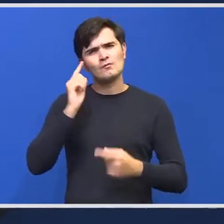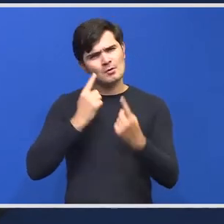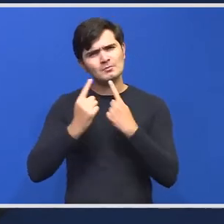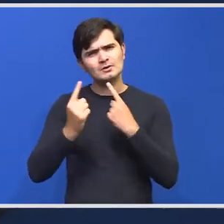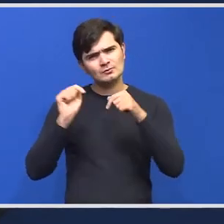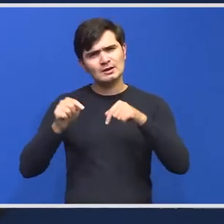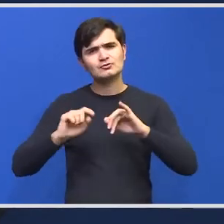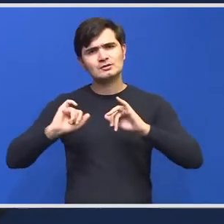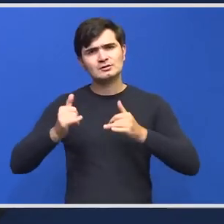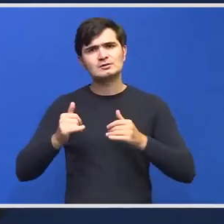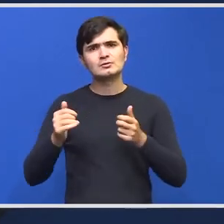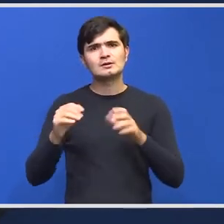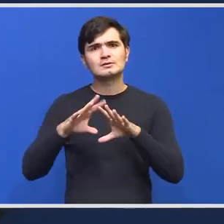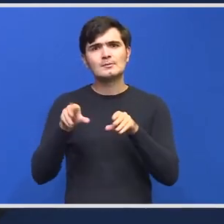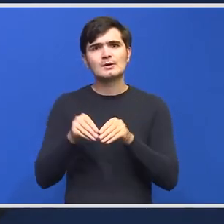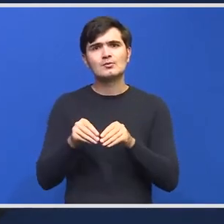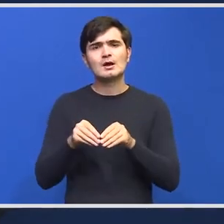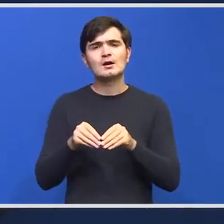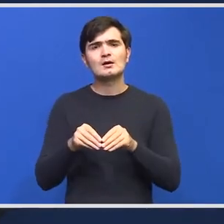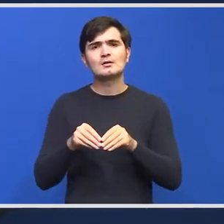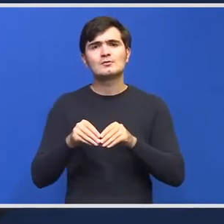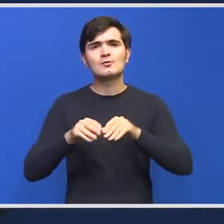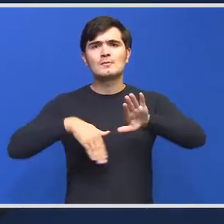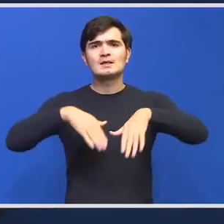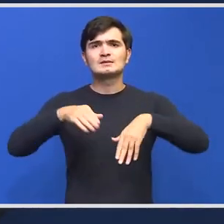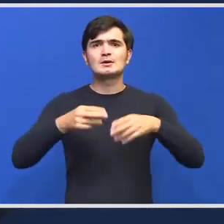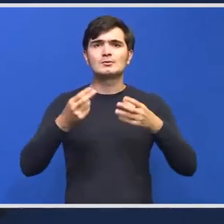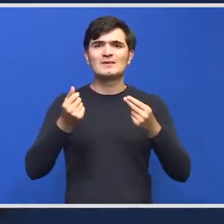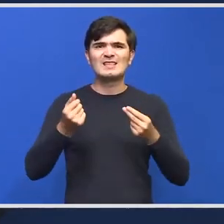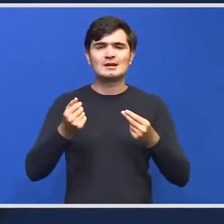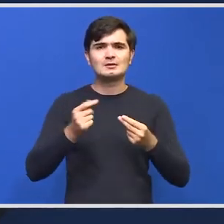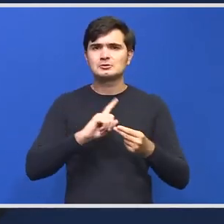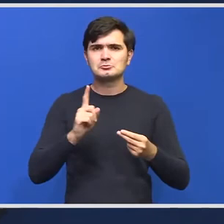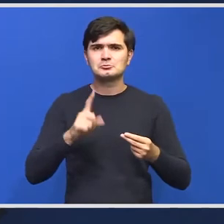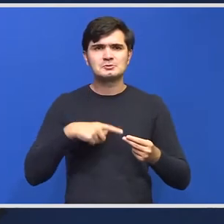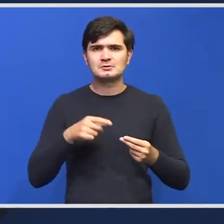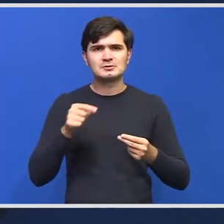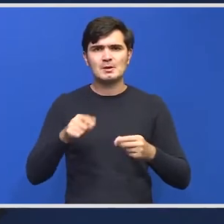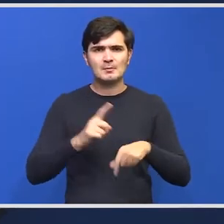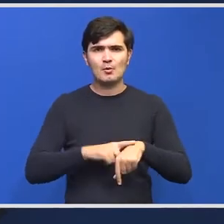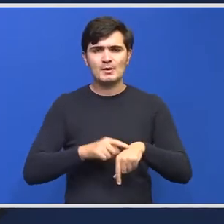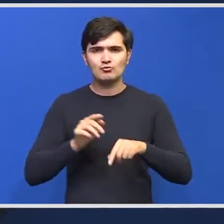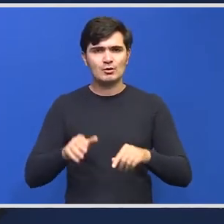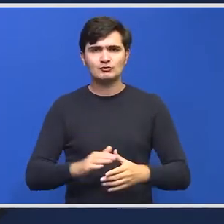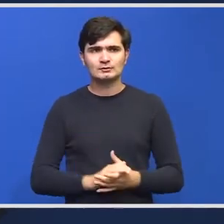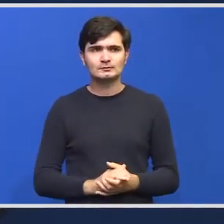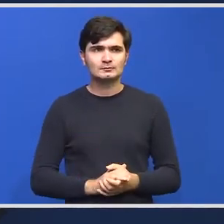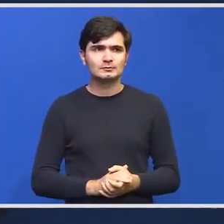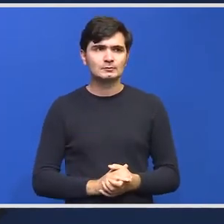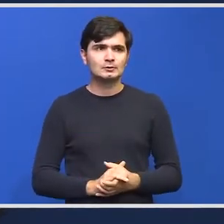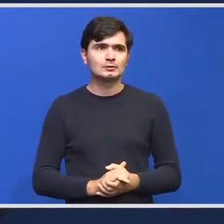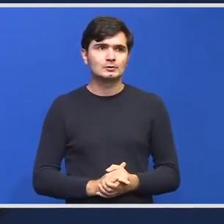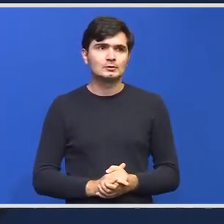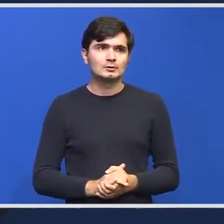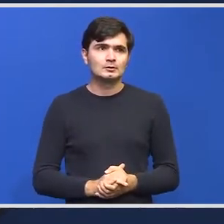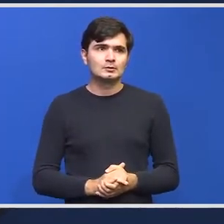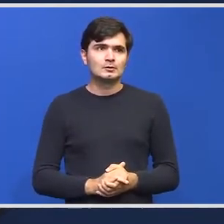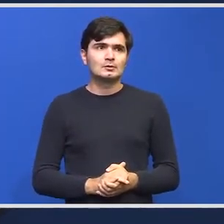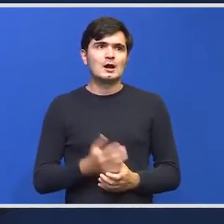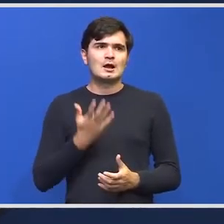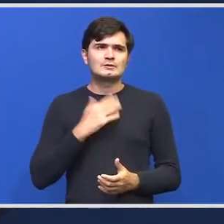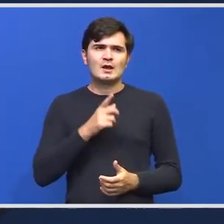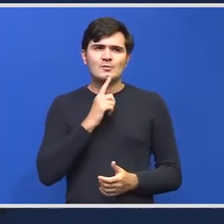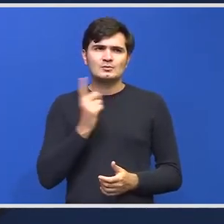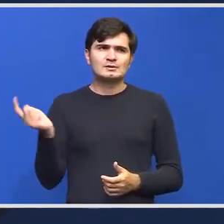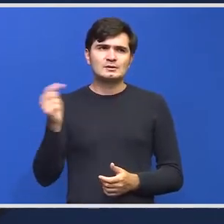această situație împreună cu Ministerul de Finanțe nu suntem încă în acest stadiu. Mulțumesc. Domnule Ministru dacă îmi permiteți aș